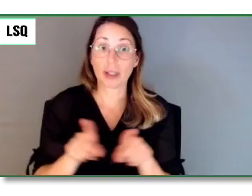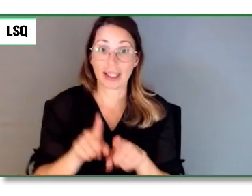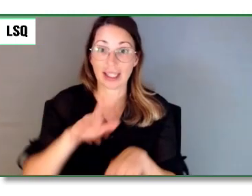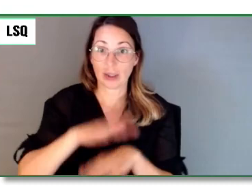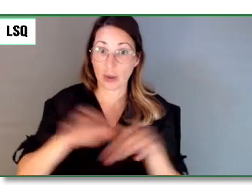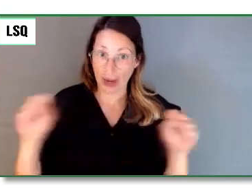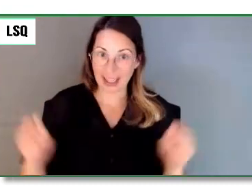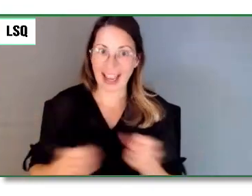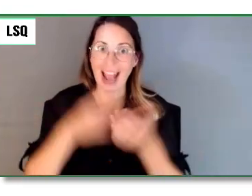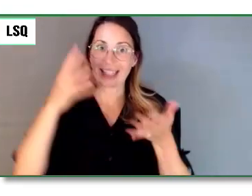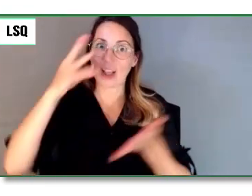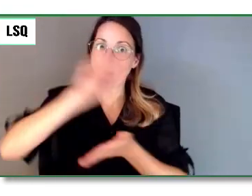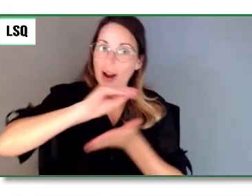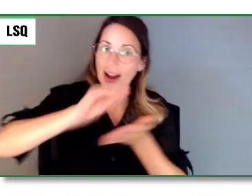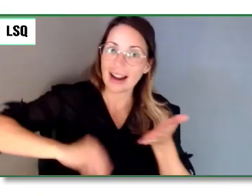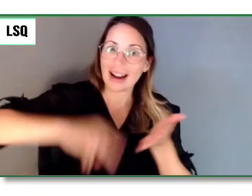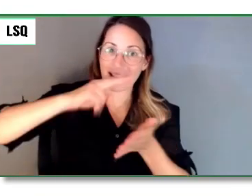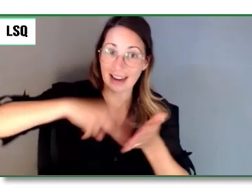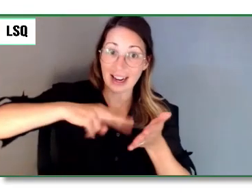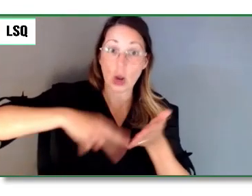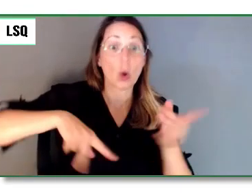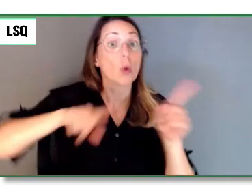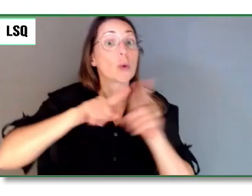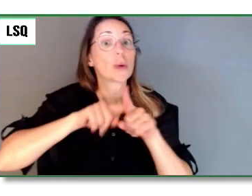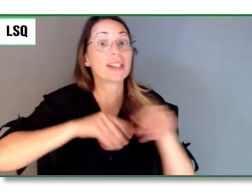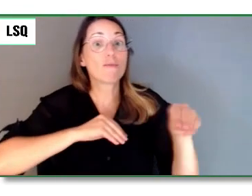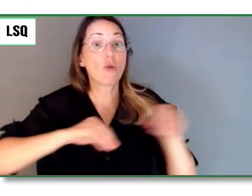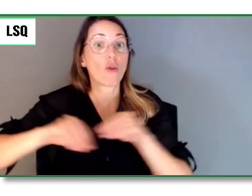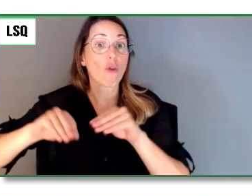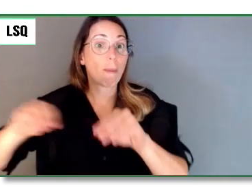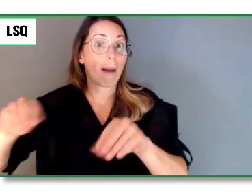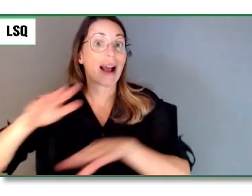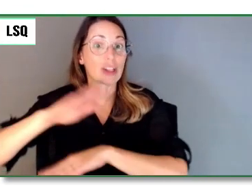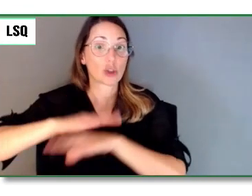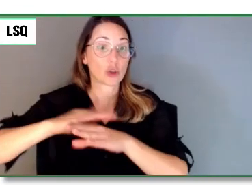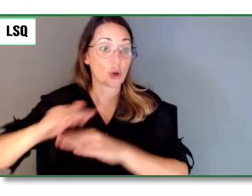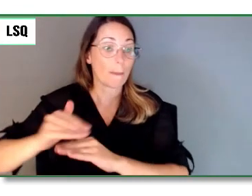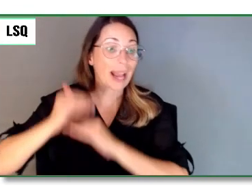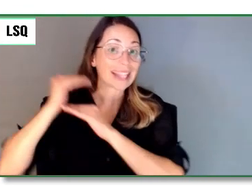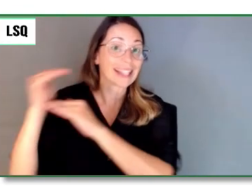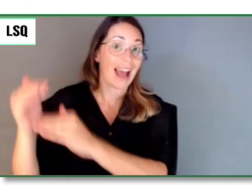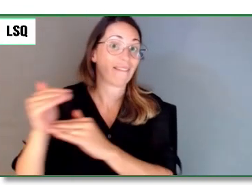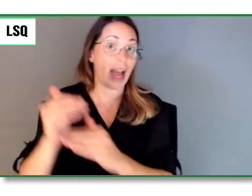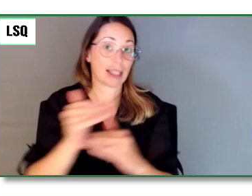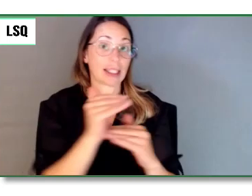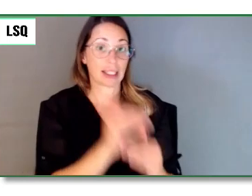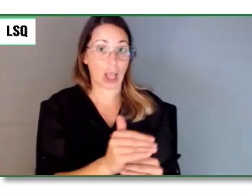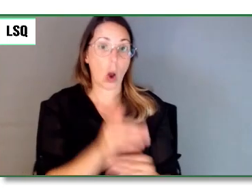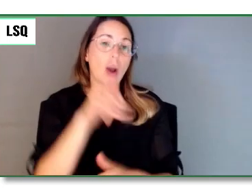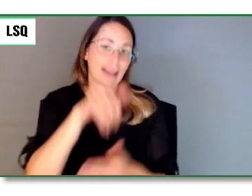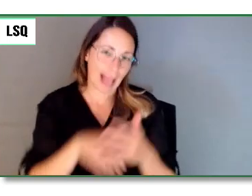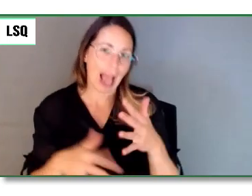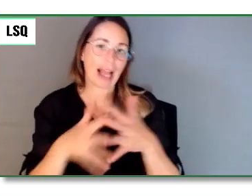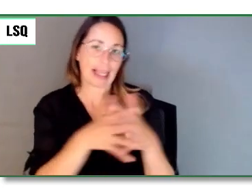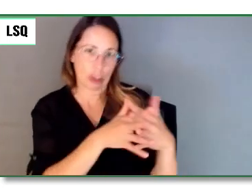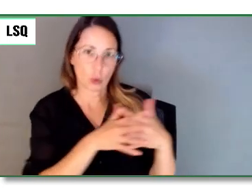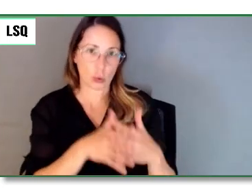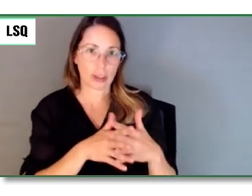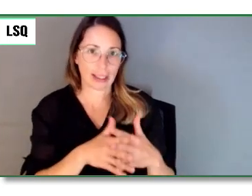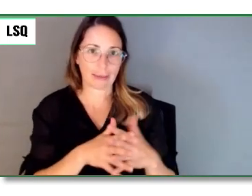-Unis. Alors, nos premiers devoirs dans les classes que j'enseigne, c'est que je demande aux